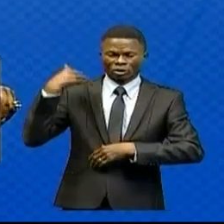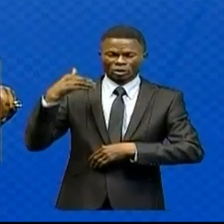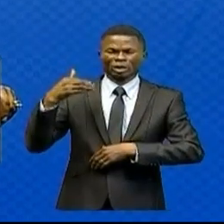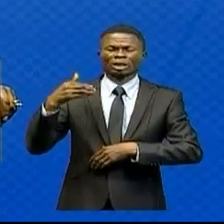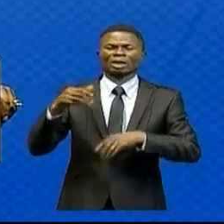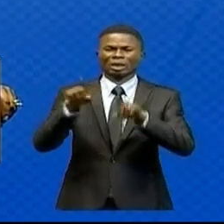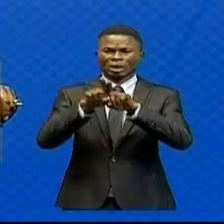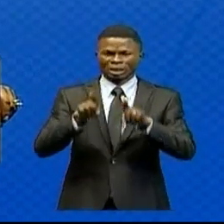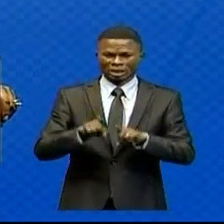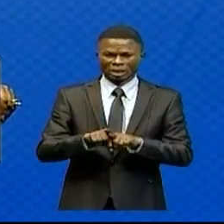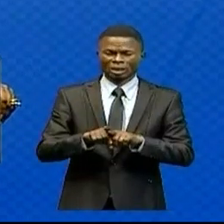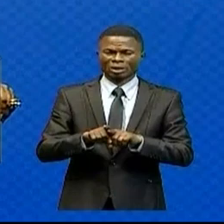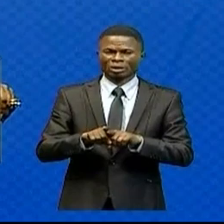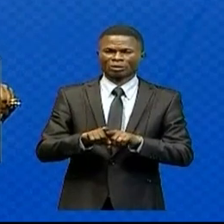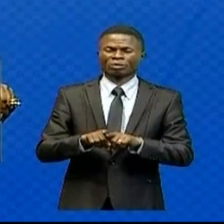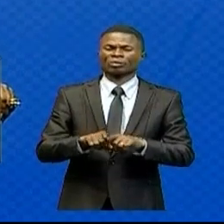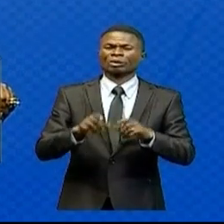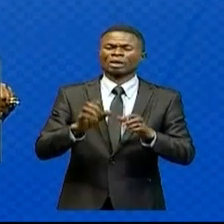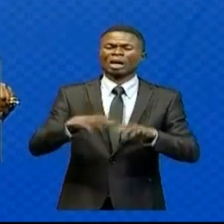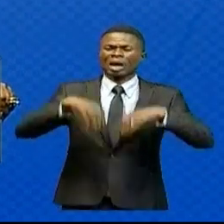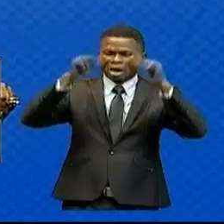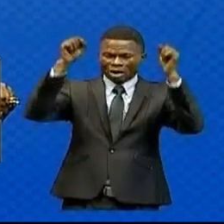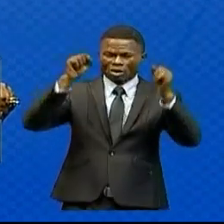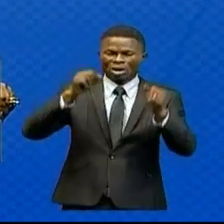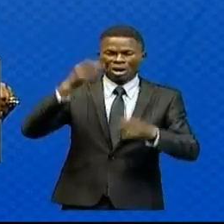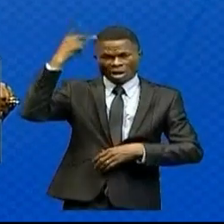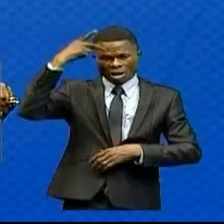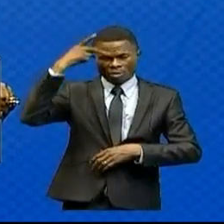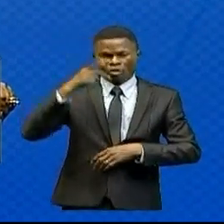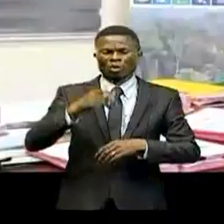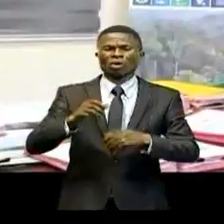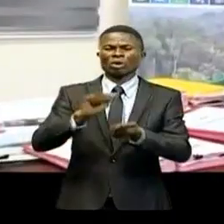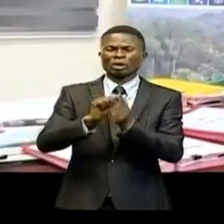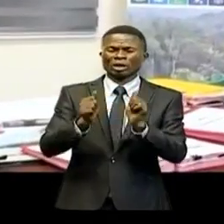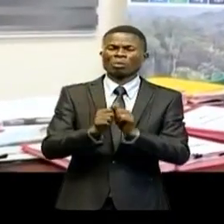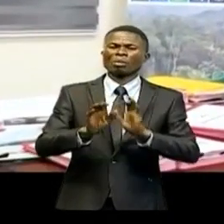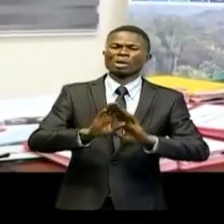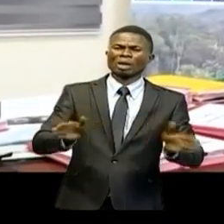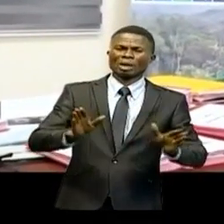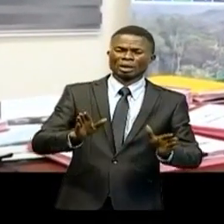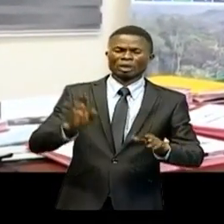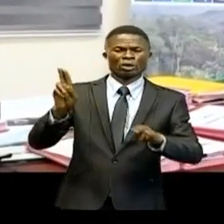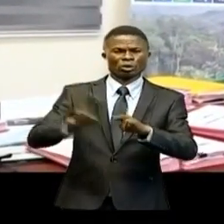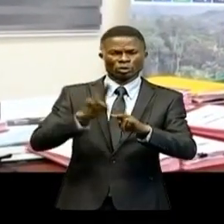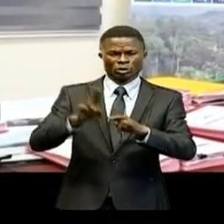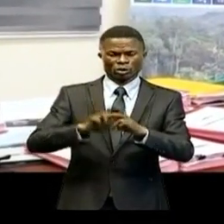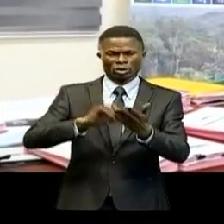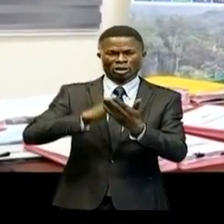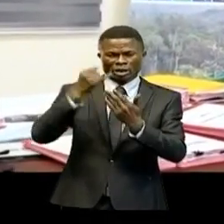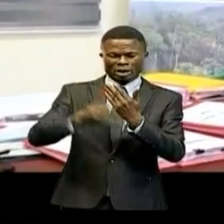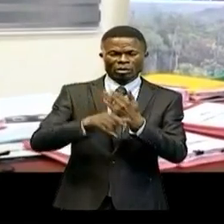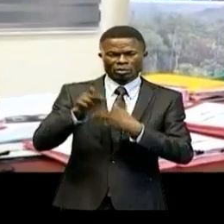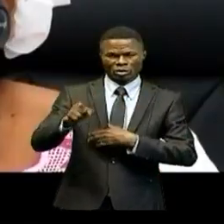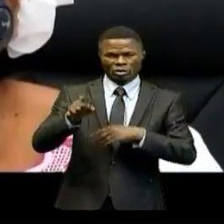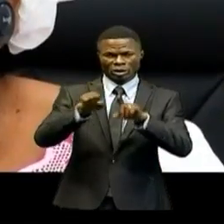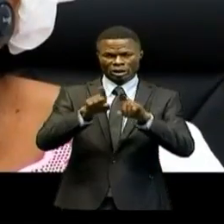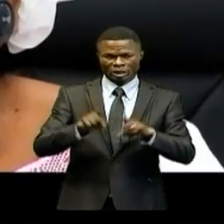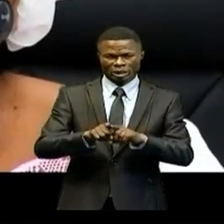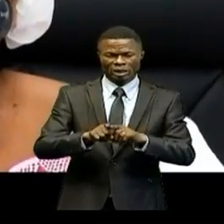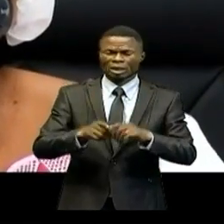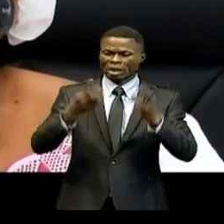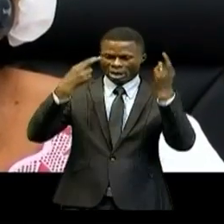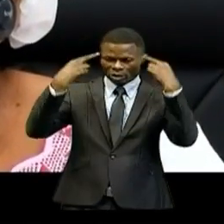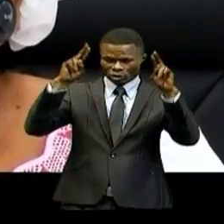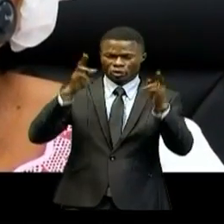nécessaires et d'adopter des politiques sectorielles adaptées à la mise en œuvre de la CDN et à son succès.